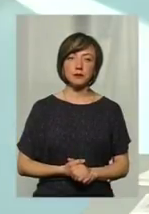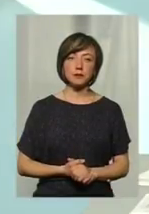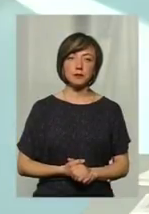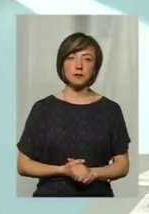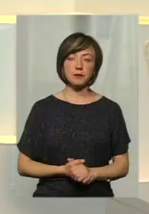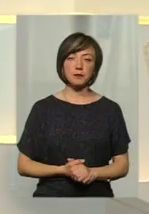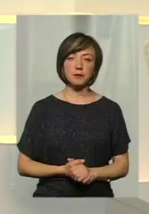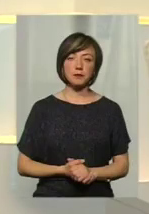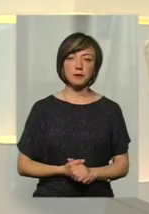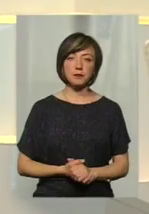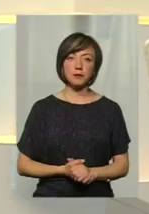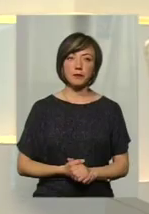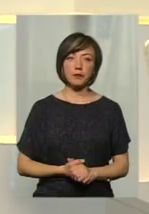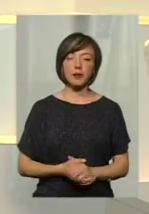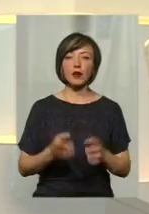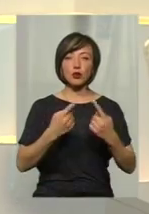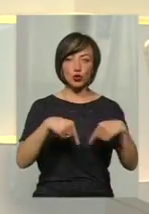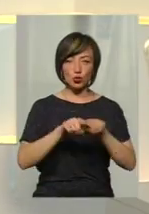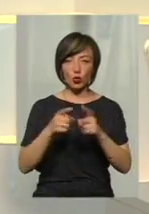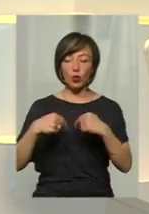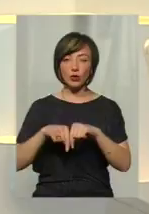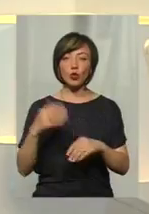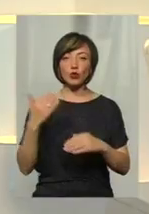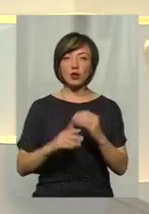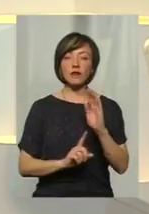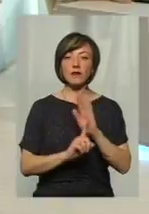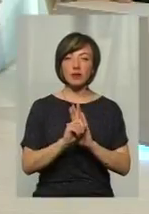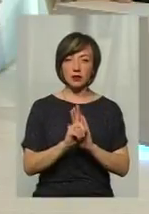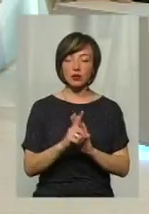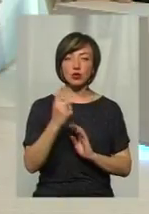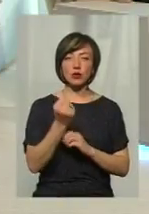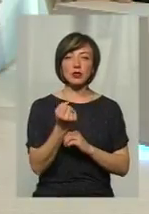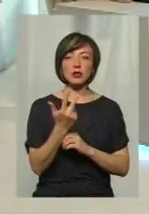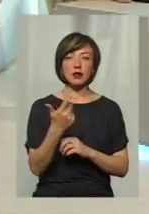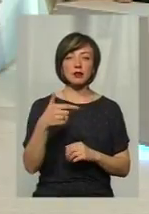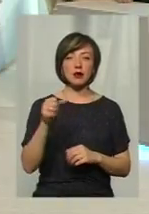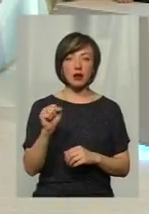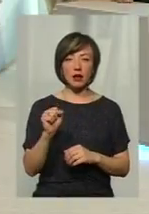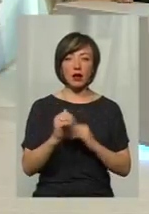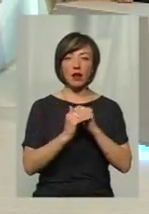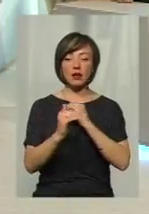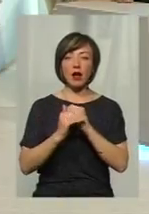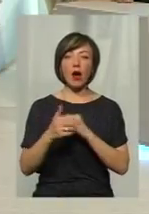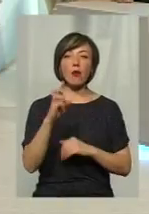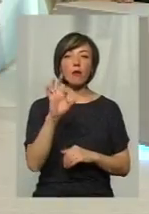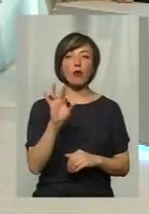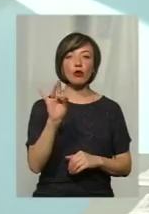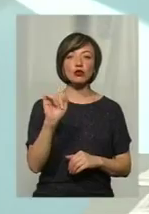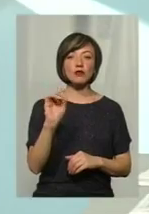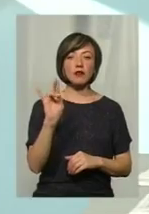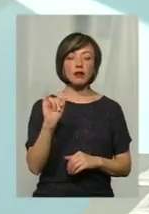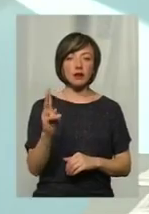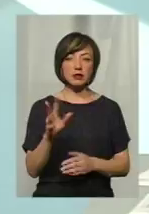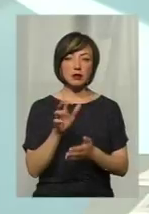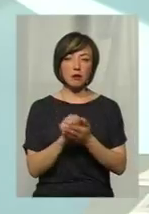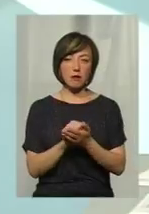То зони вже для початку визначені, Зони визначені, звичайно. 113 гектарів амброзія, а скільки борщівник займає